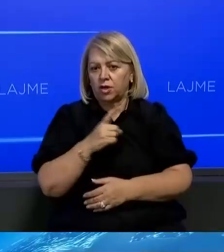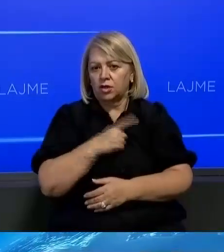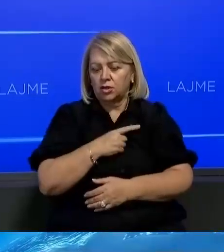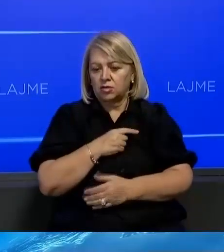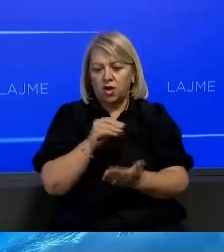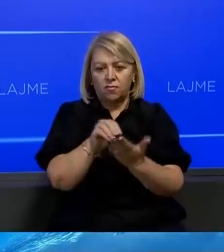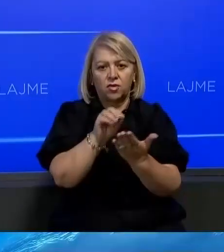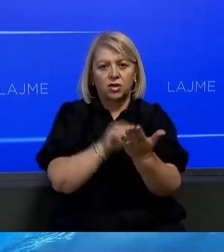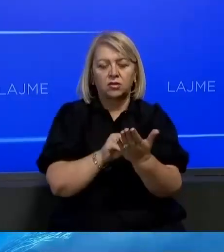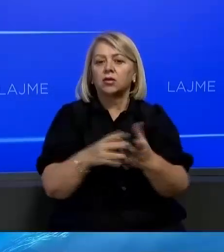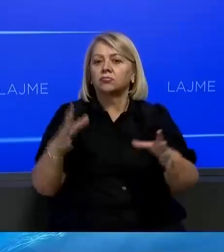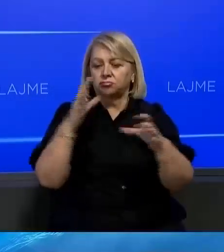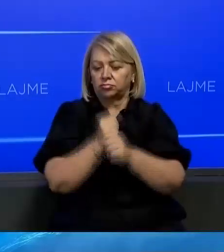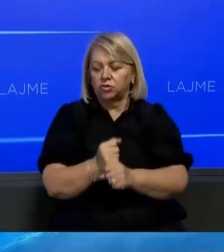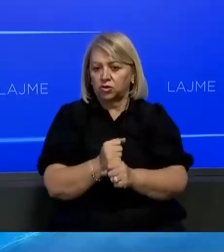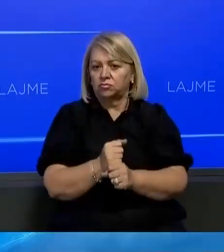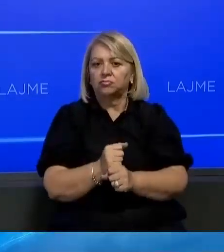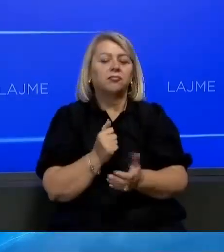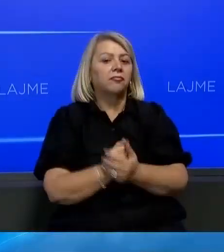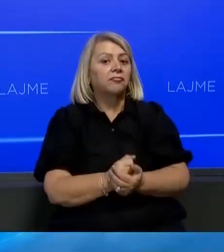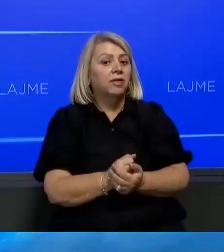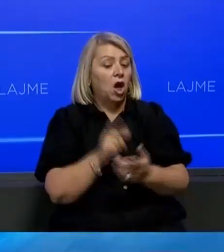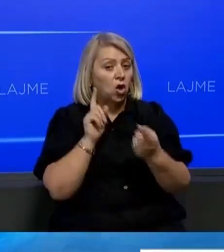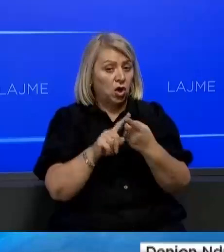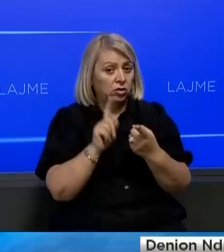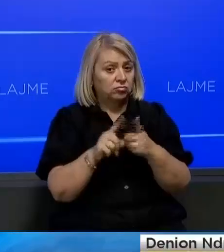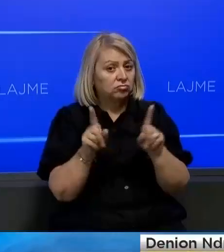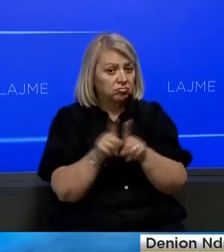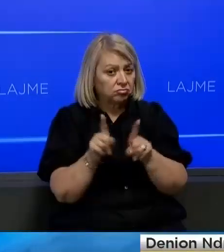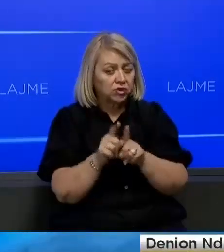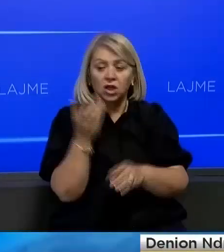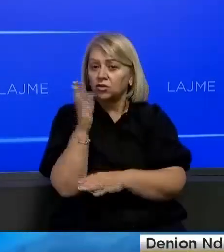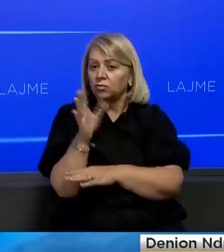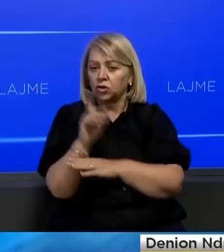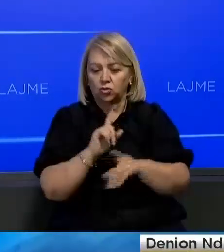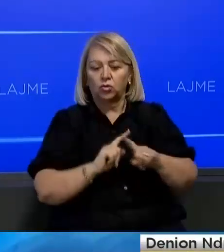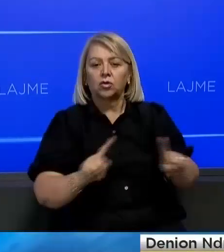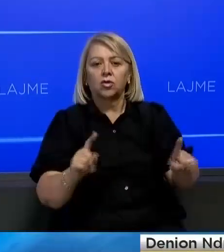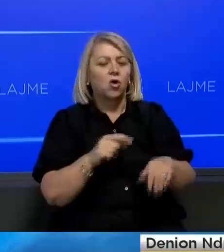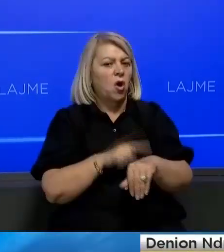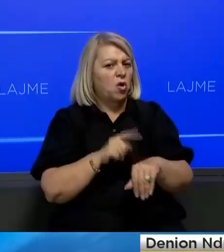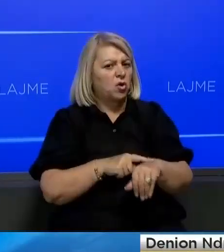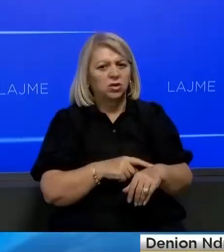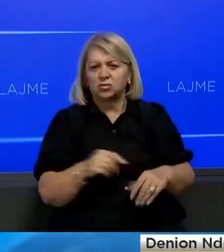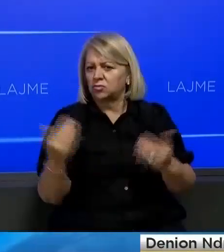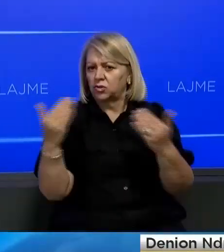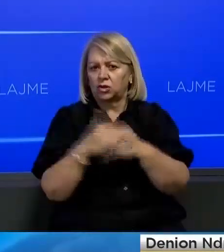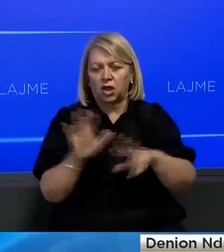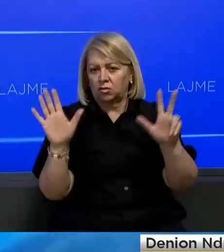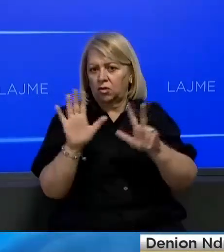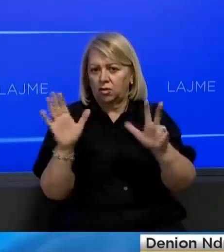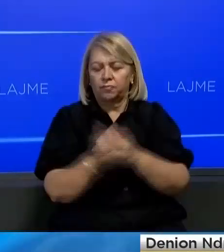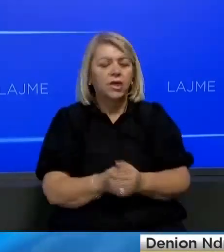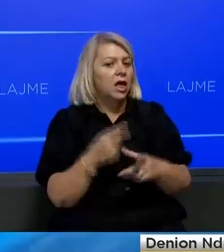rrëndi i ditës dhe besoj shumë të pakte si pas kontaktevi që ka më me deputet në dryshëm, kjo mund të ndodhë rrethorës një zet ose ditë që ka më vonë.